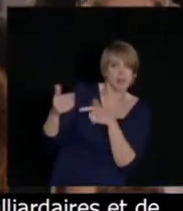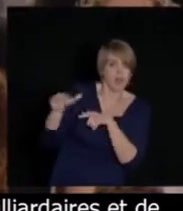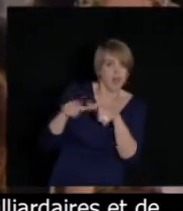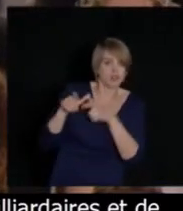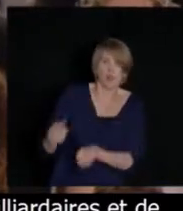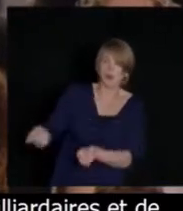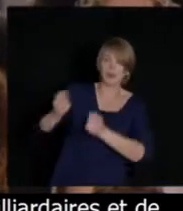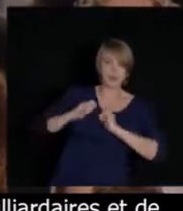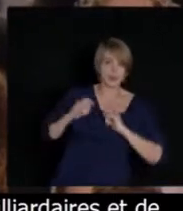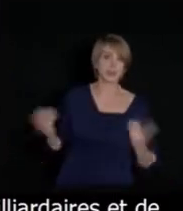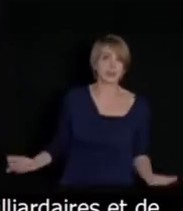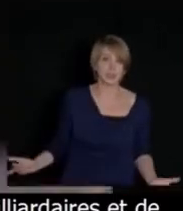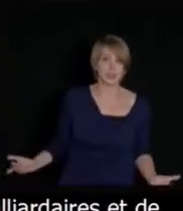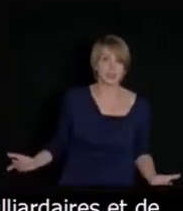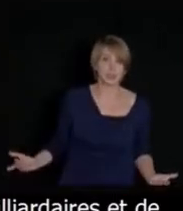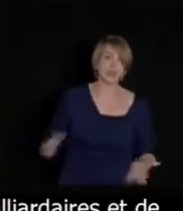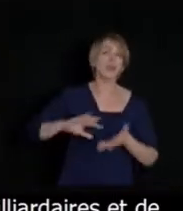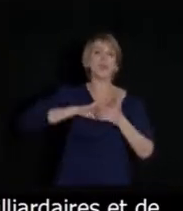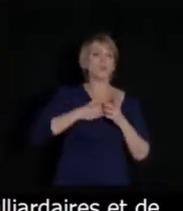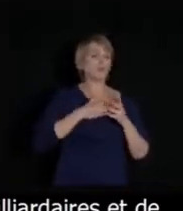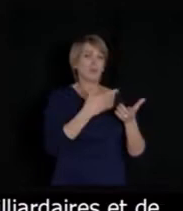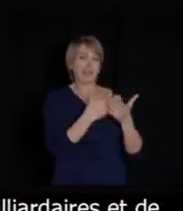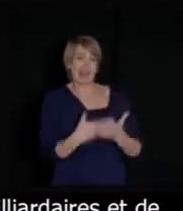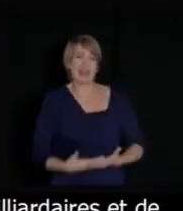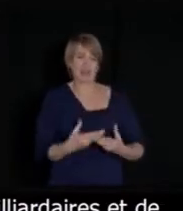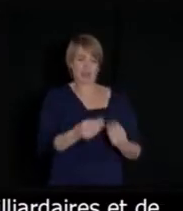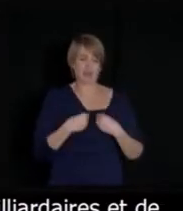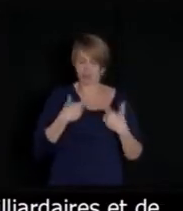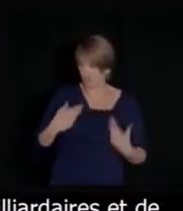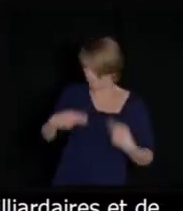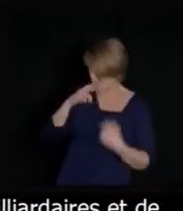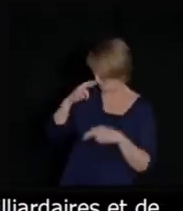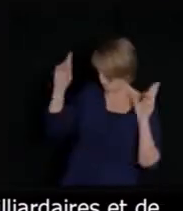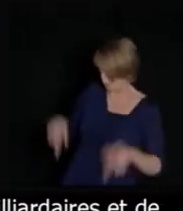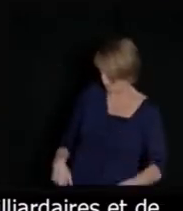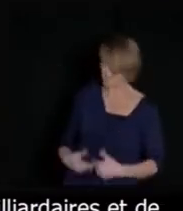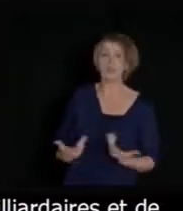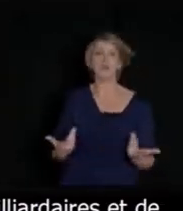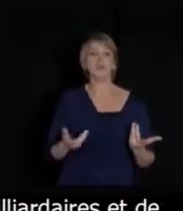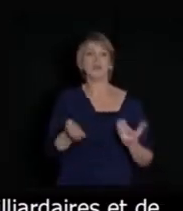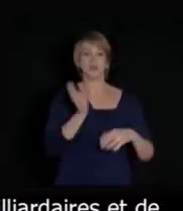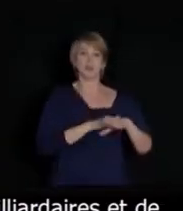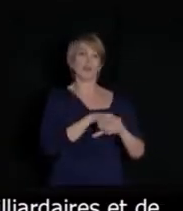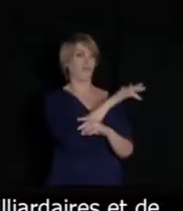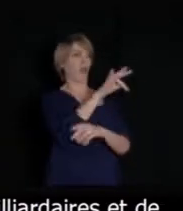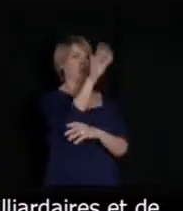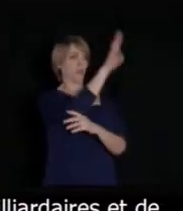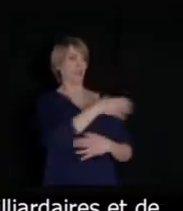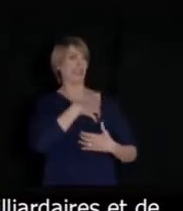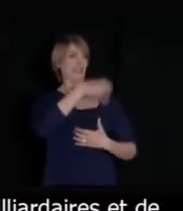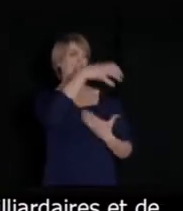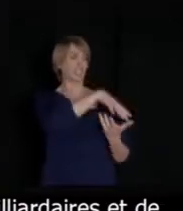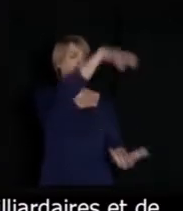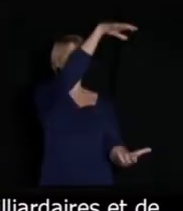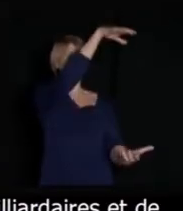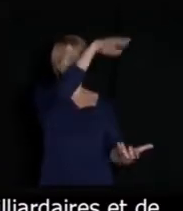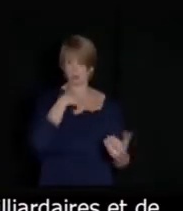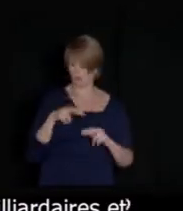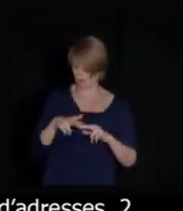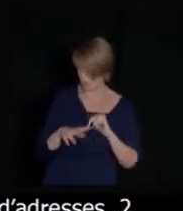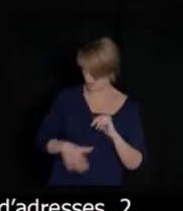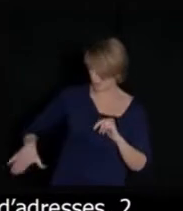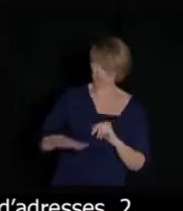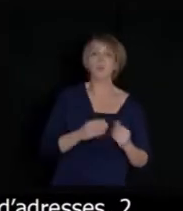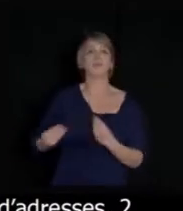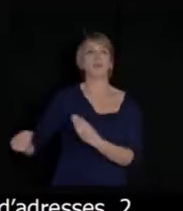2 millions de personnes qui attendent un logement, et toutes ces choses qui brisent et pourrissent la vie des gens, sans aucune raison, alors